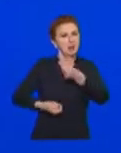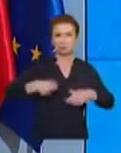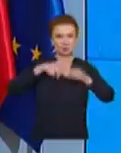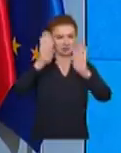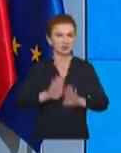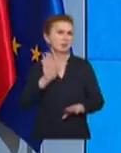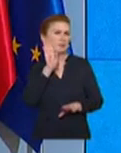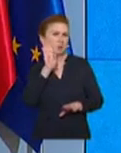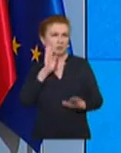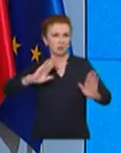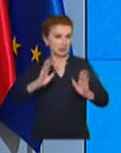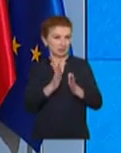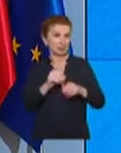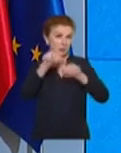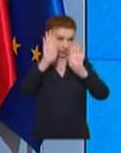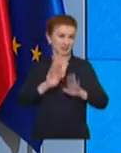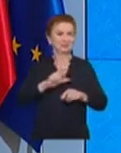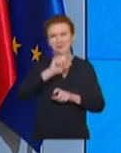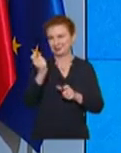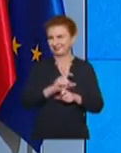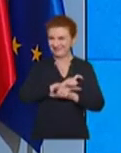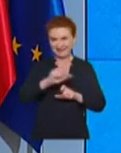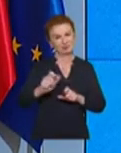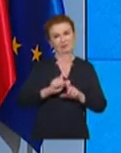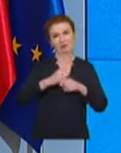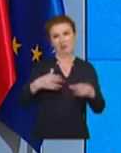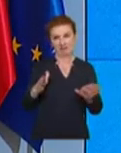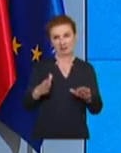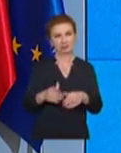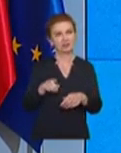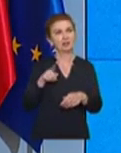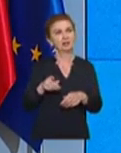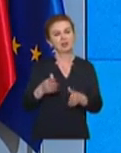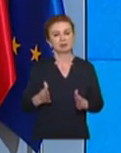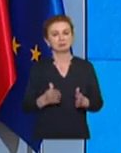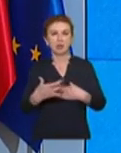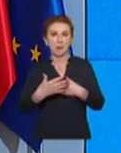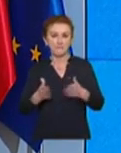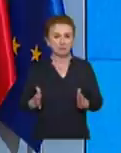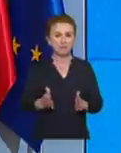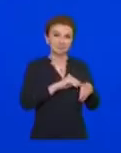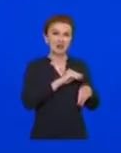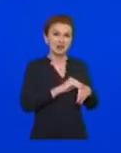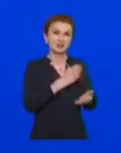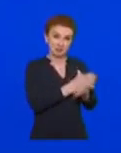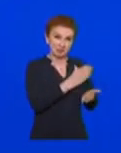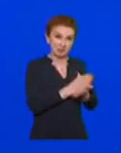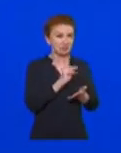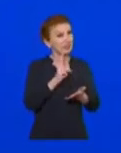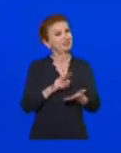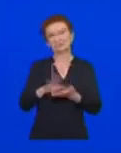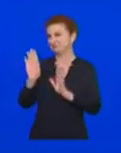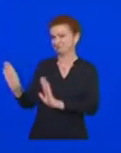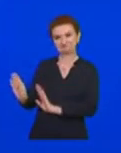maja galerie handlowe mogą znowu być otwarte. Dotyczy to jednak jedynie sklepów. Przestrzeń rekreacyjna i restauracyjna